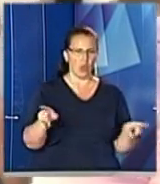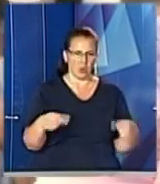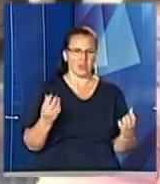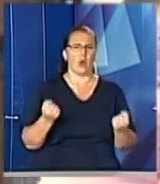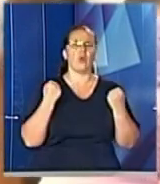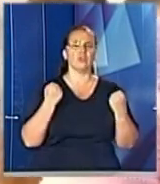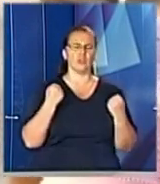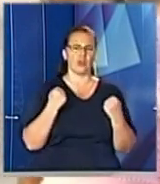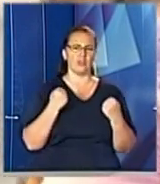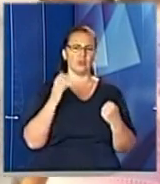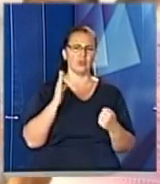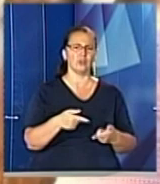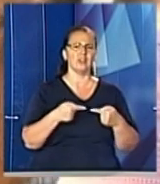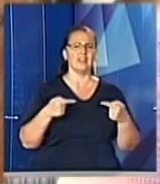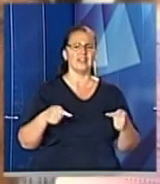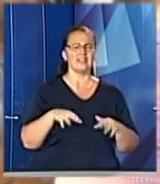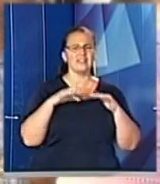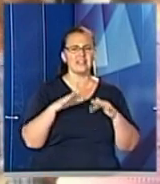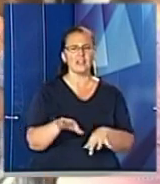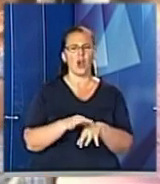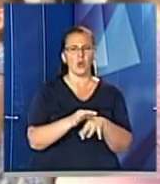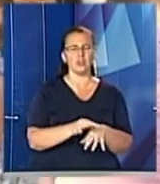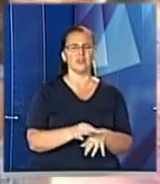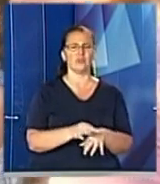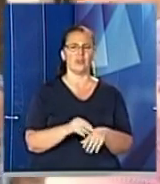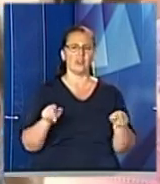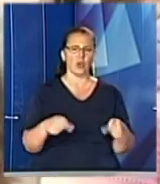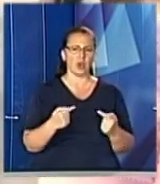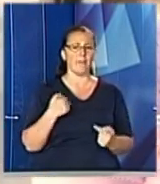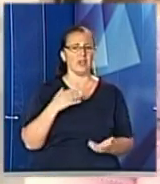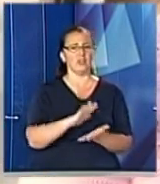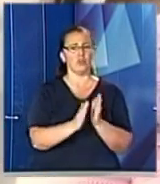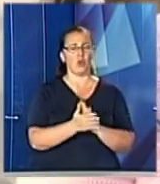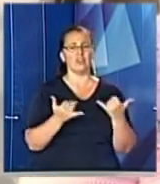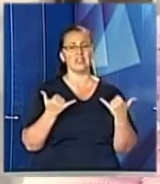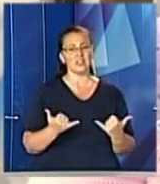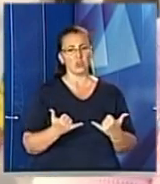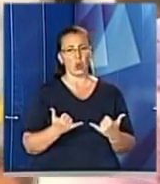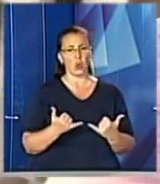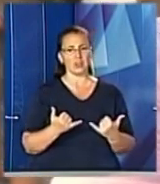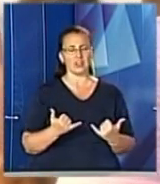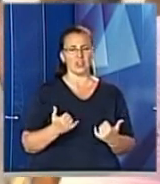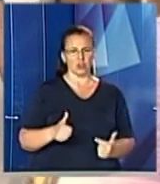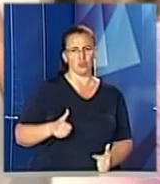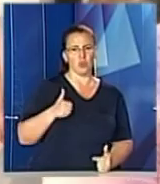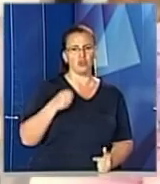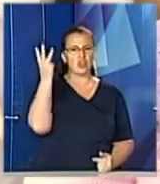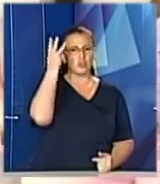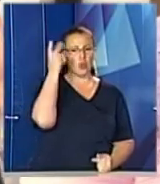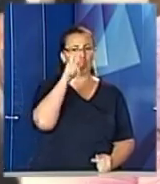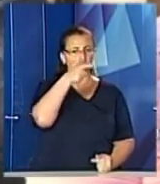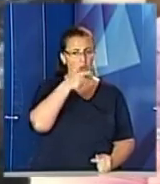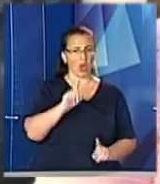різні заходи для них організовані. І ми домовилися сьогодні з почесним консулом Болгарії,